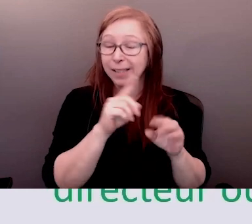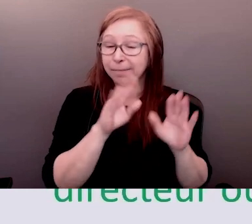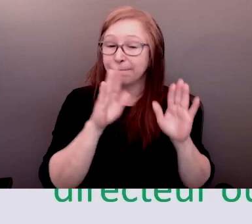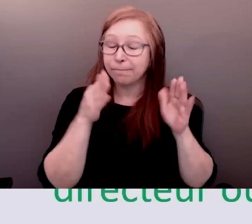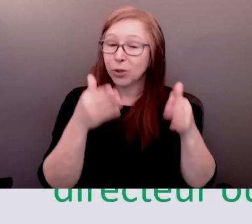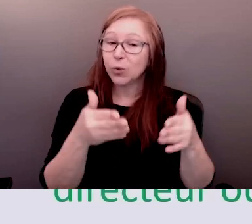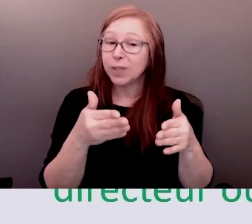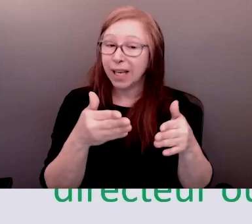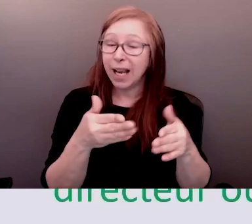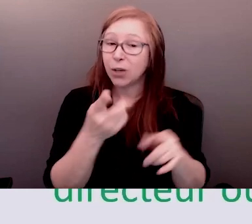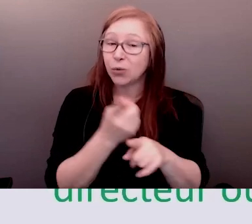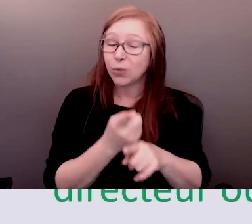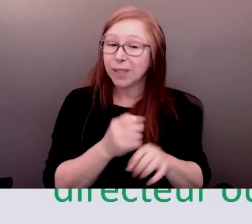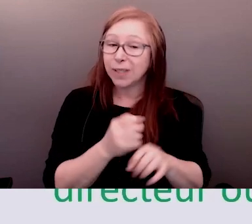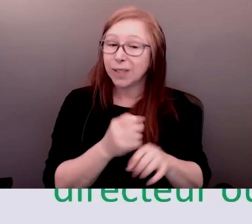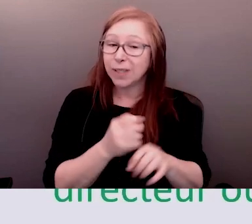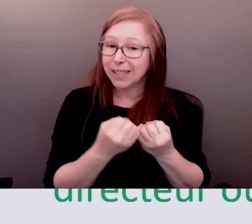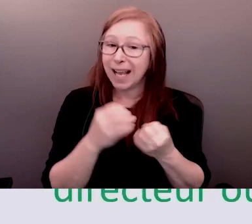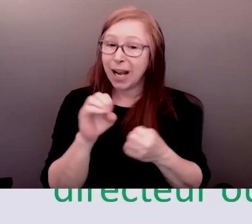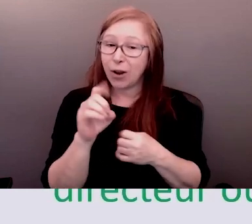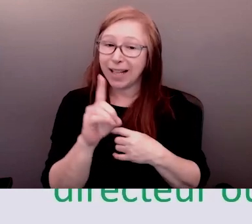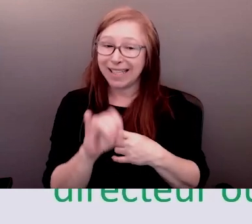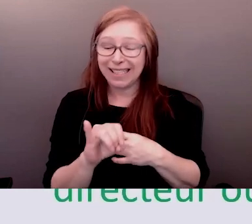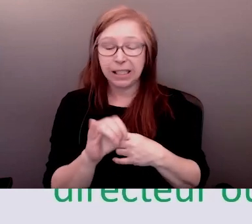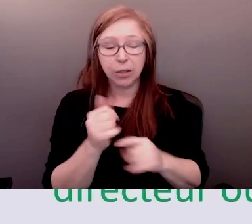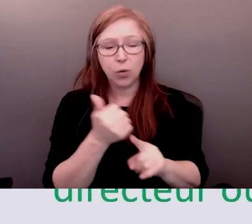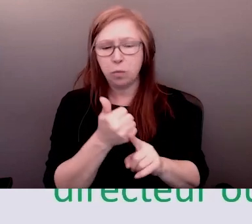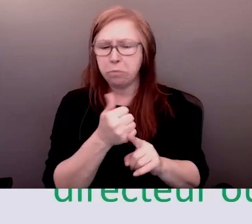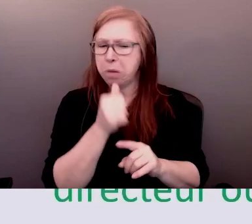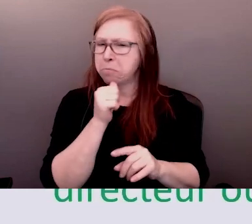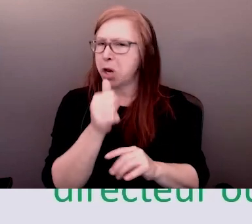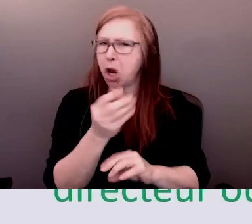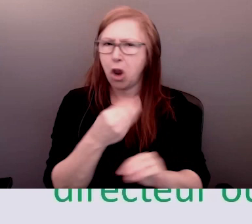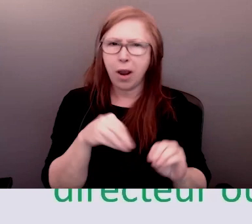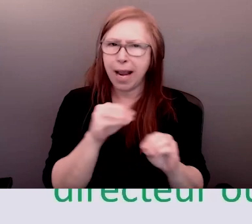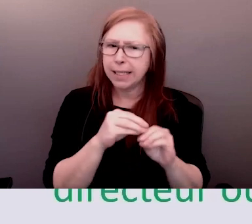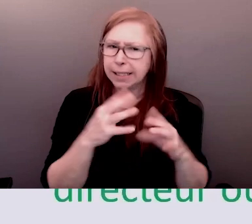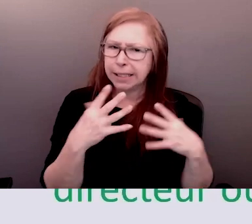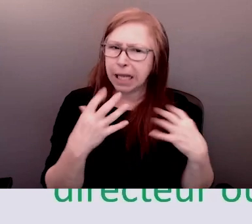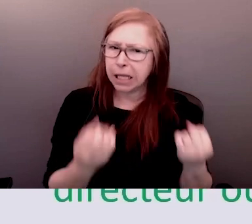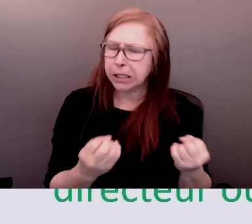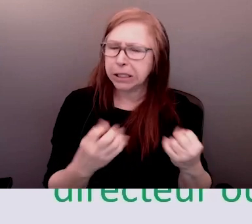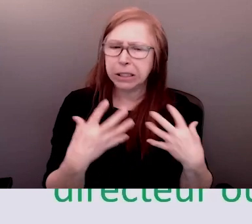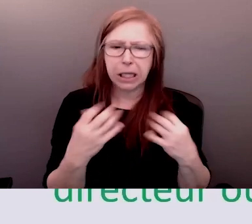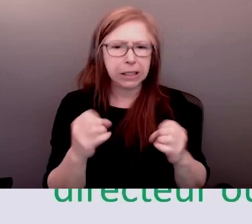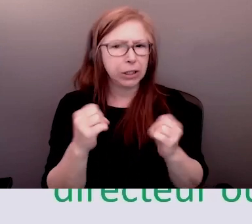embaucher quelqu'un qui va venir nous tenir redevables et nous aider à changer